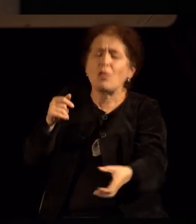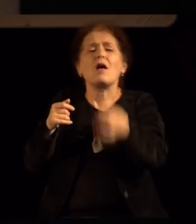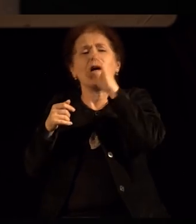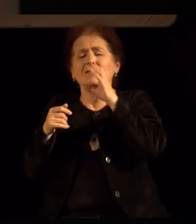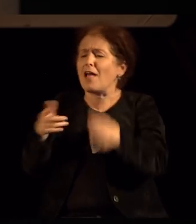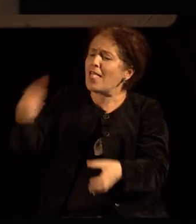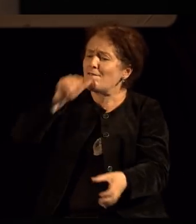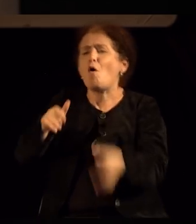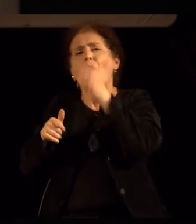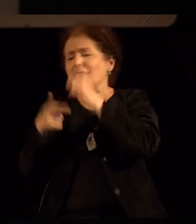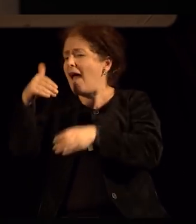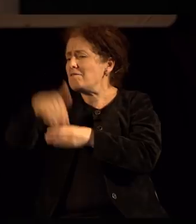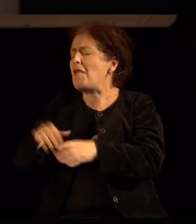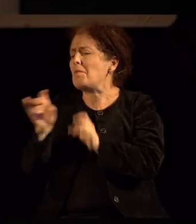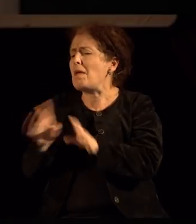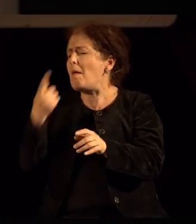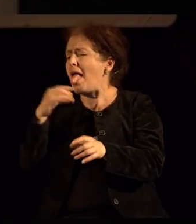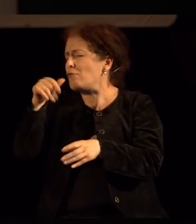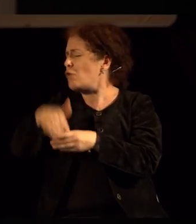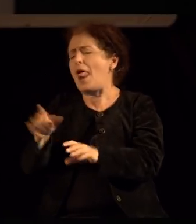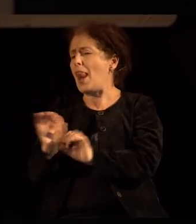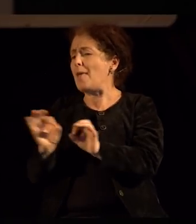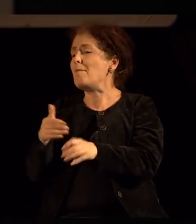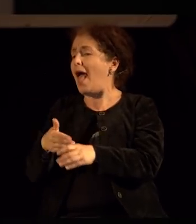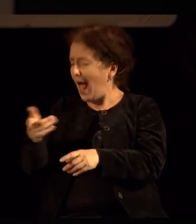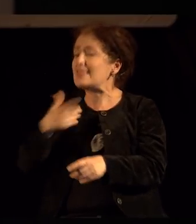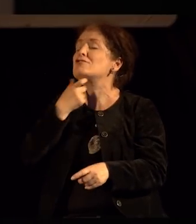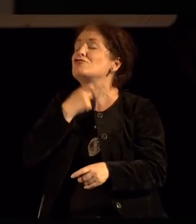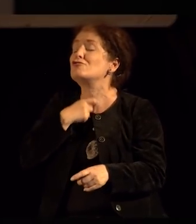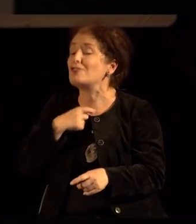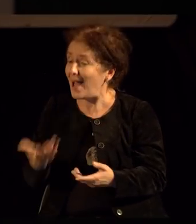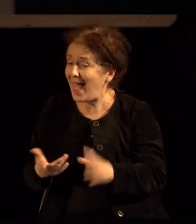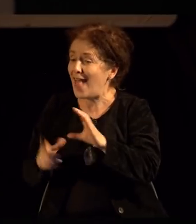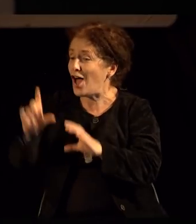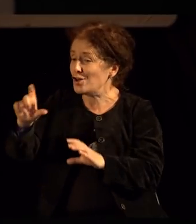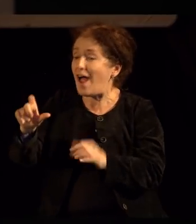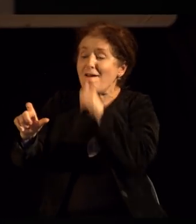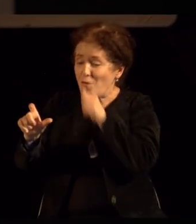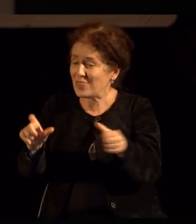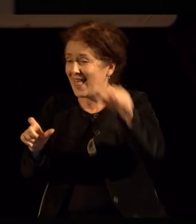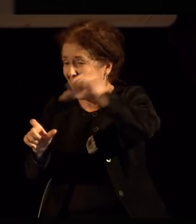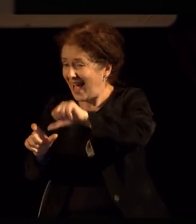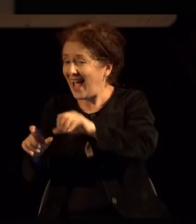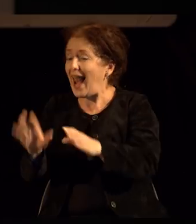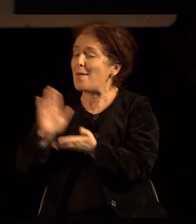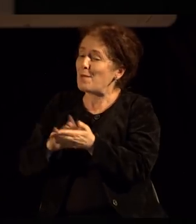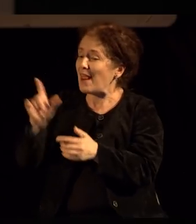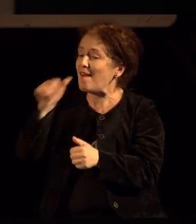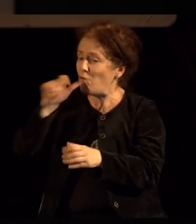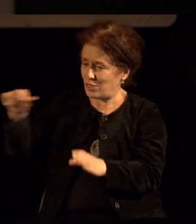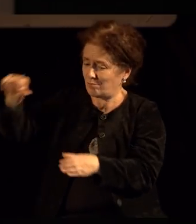ставате и си оди еднат на водата и готово. А ако земете чаша вода и почнете полека,